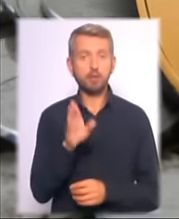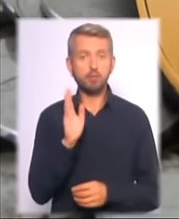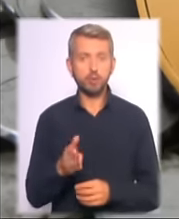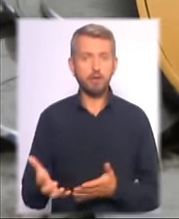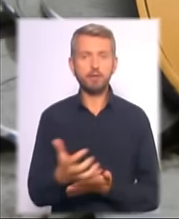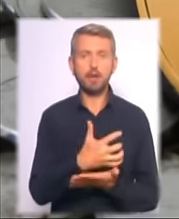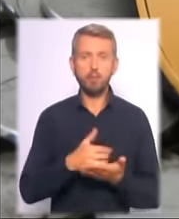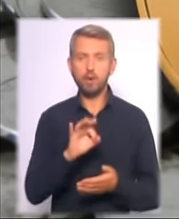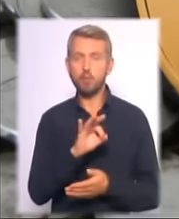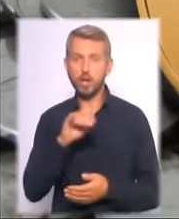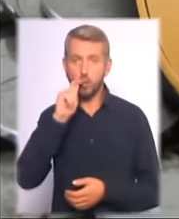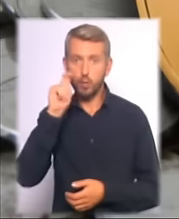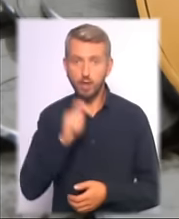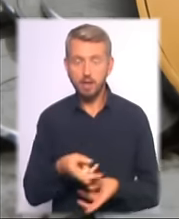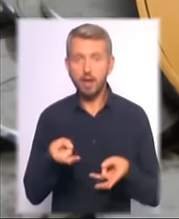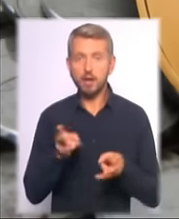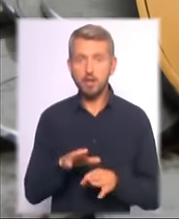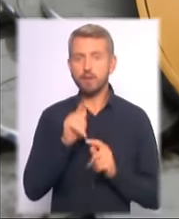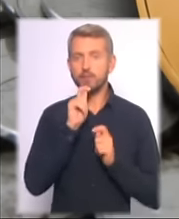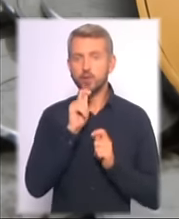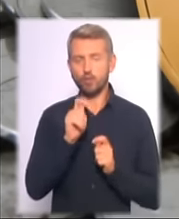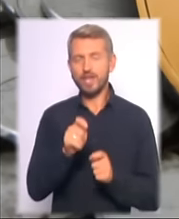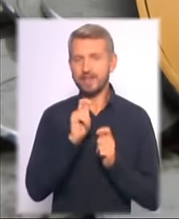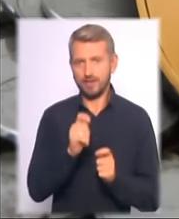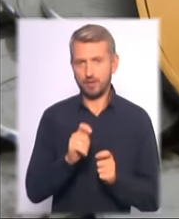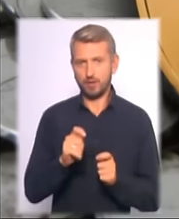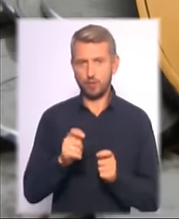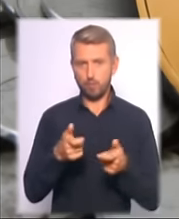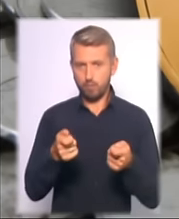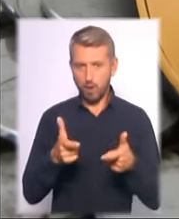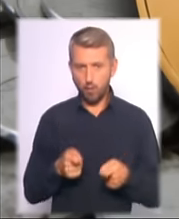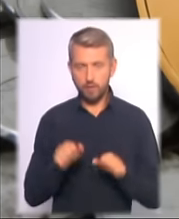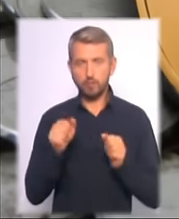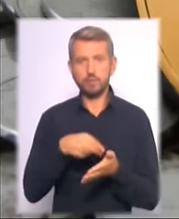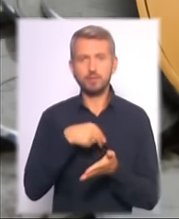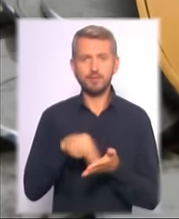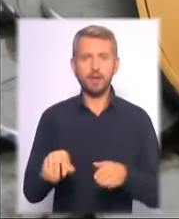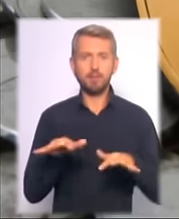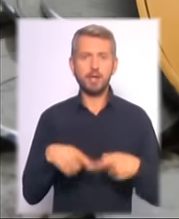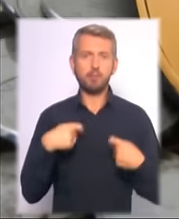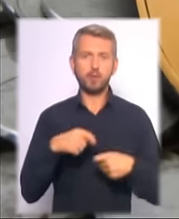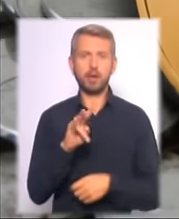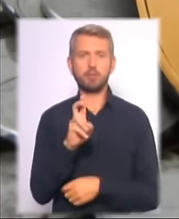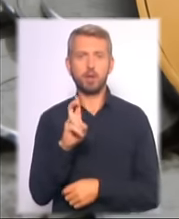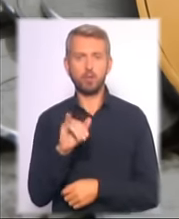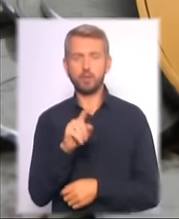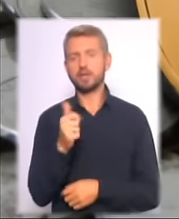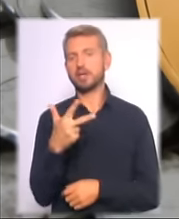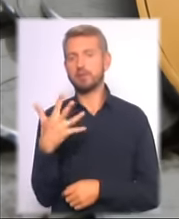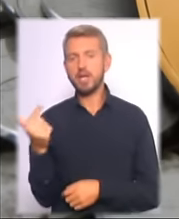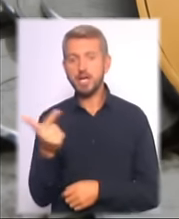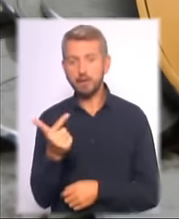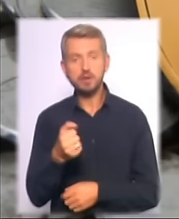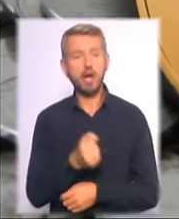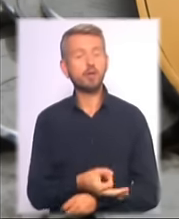монети України. Решта у сувенірній упаковці. Придбати її можна у пунктах продажу НБУ за 35 гривень. А ось